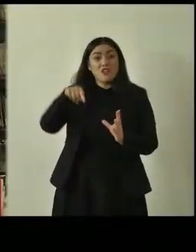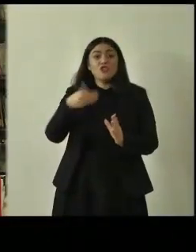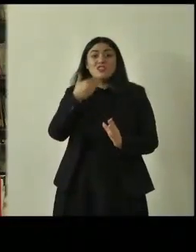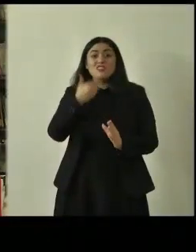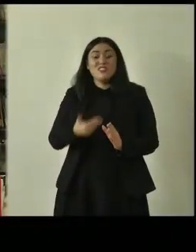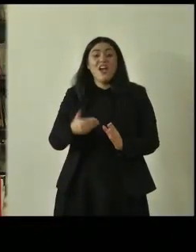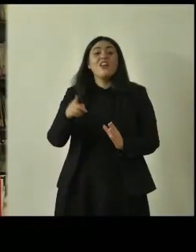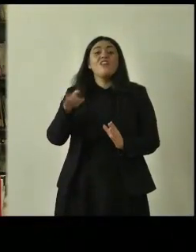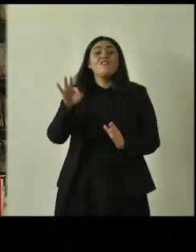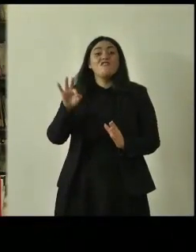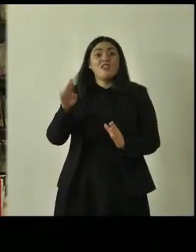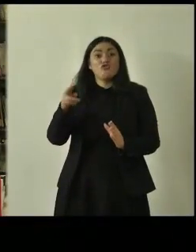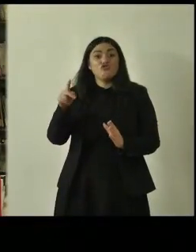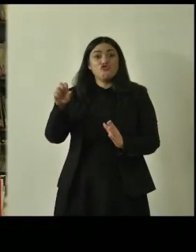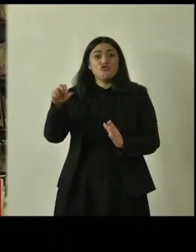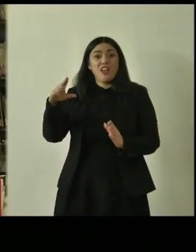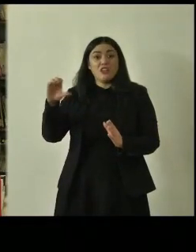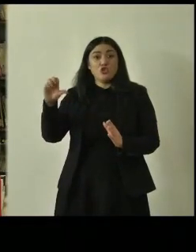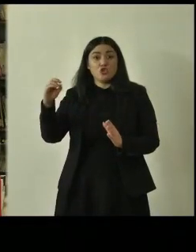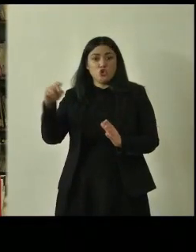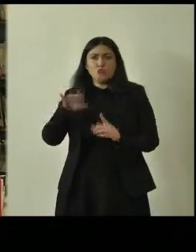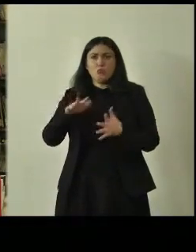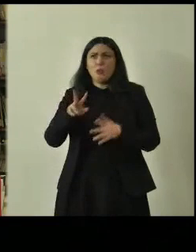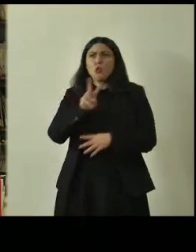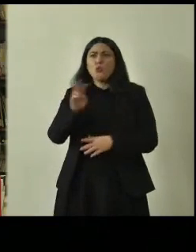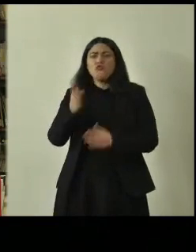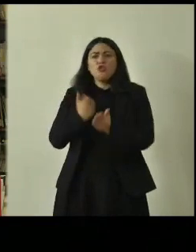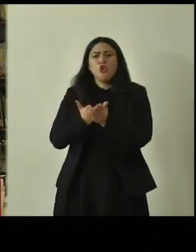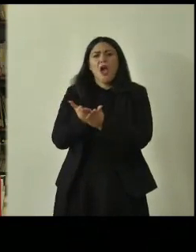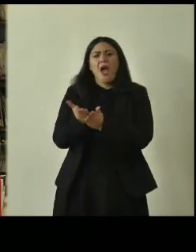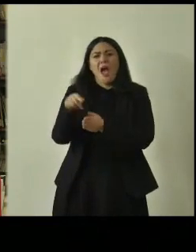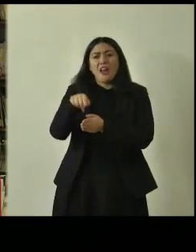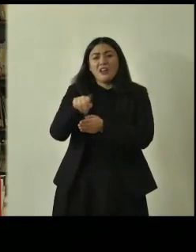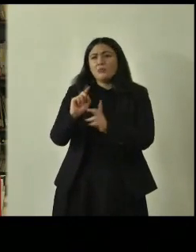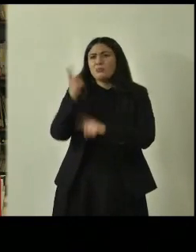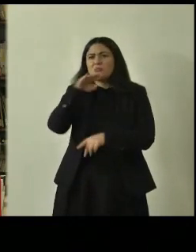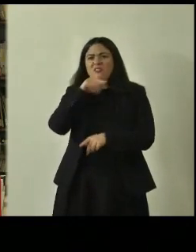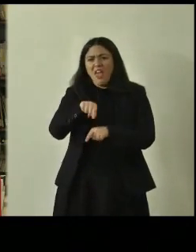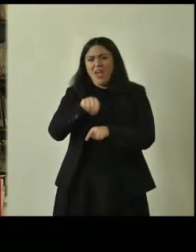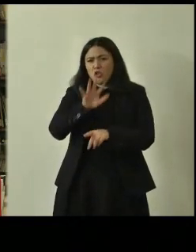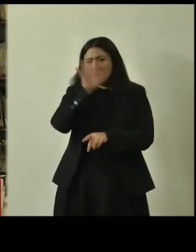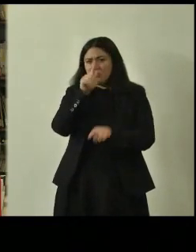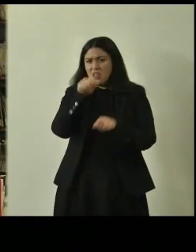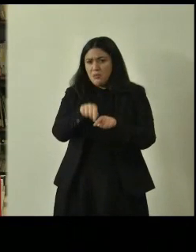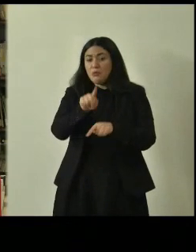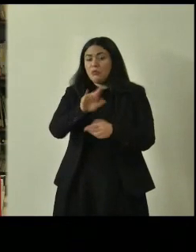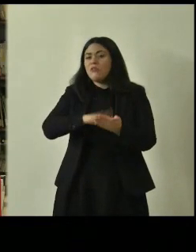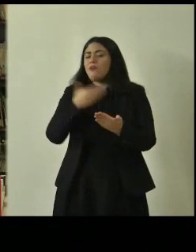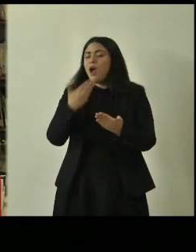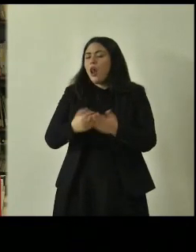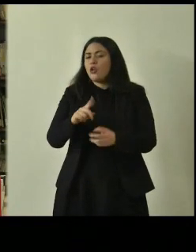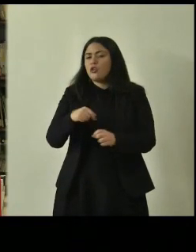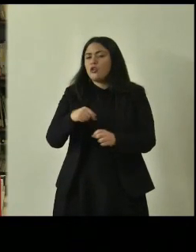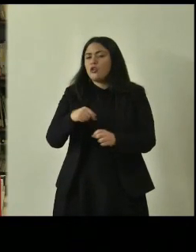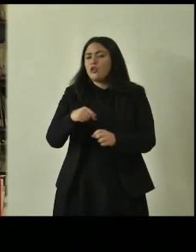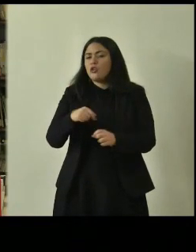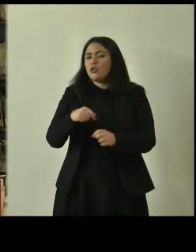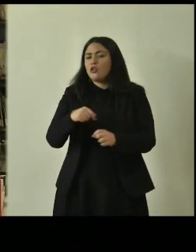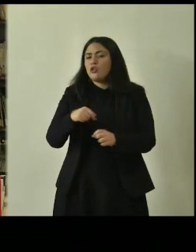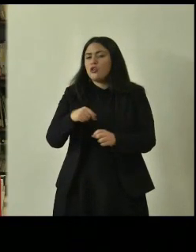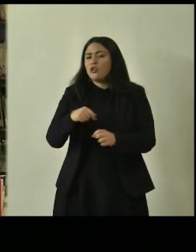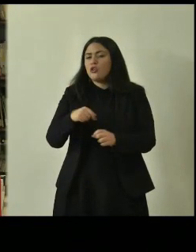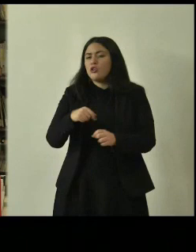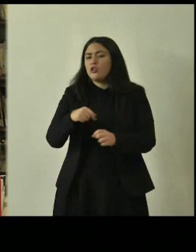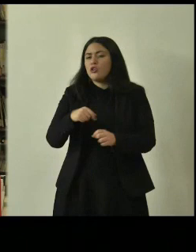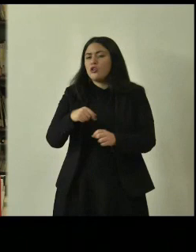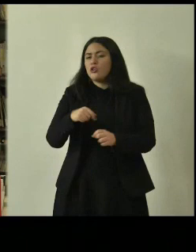vecchio che abbiamo 800 anni pare ecco questo è un albero che ha un valore storico culturale religioso innegabile cioè